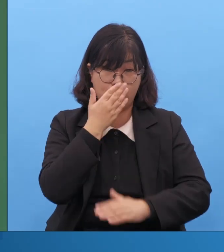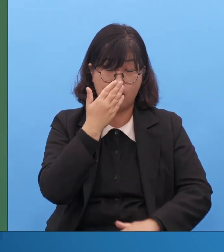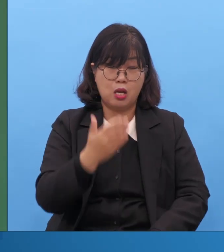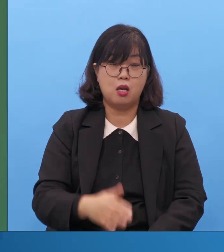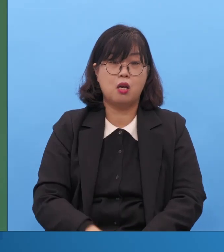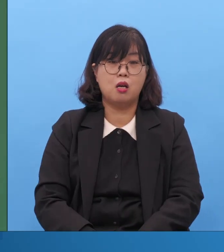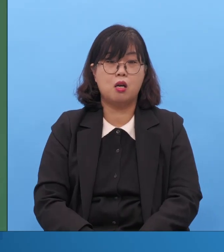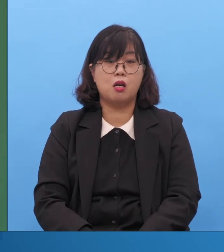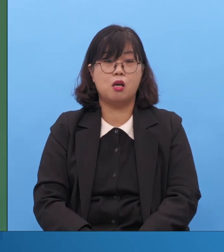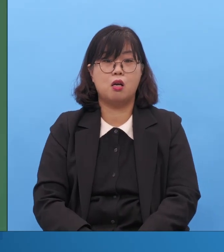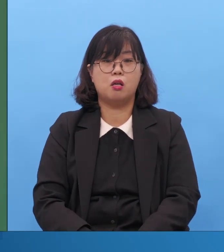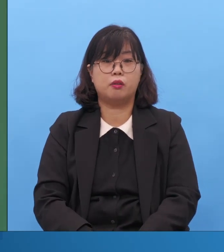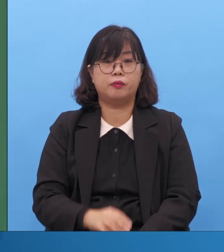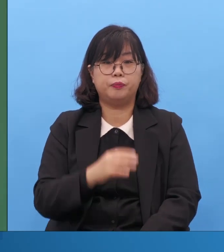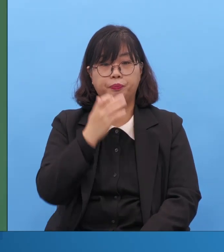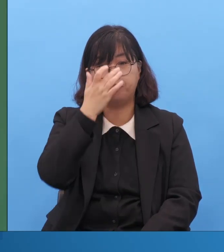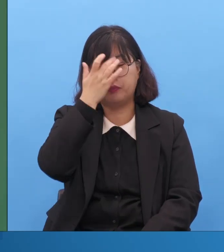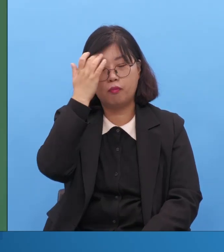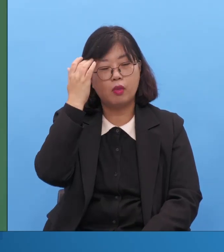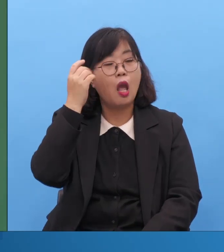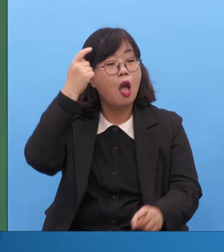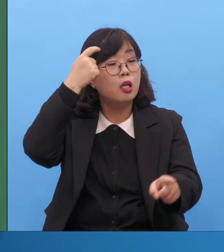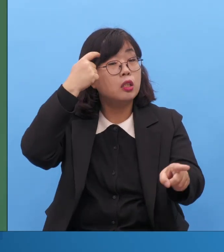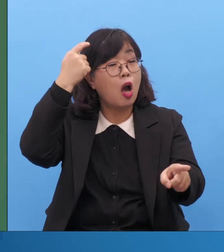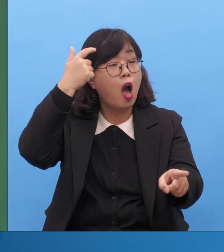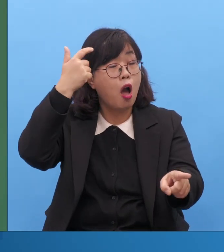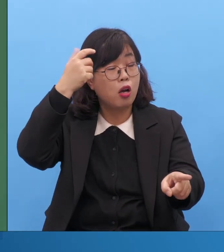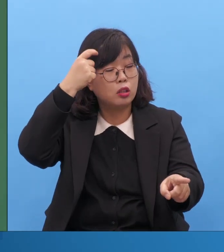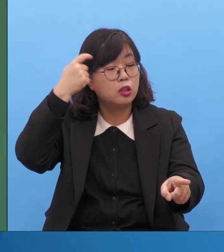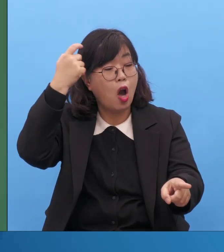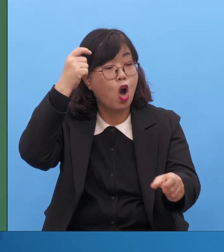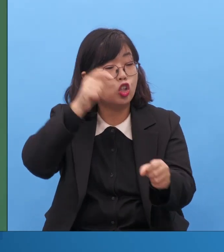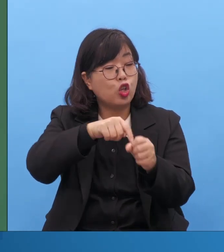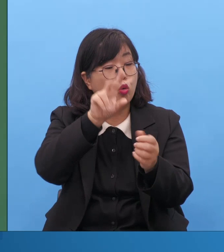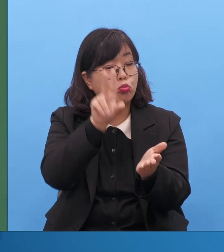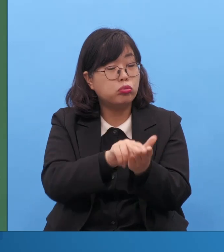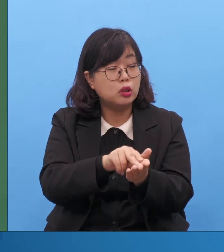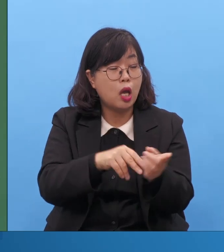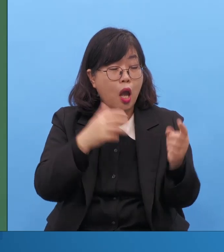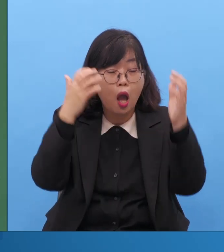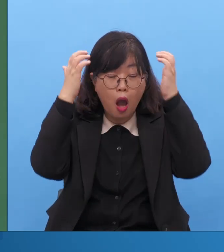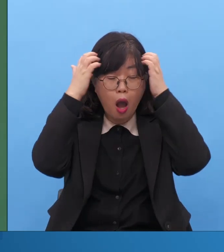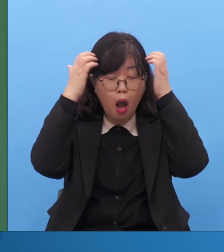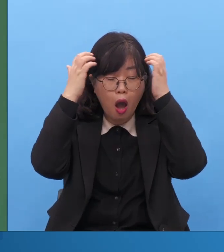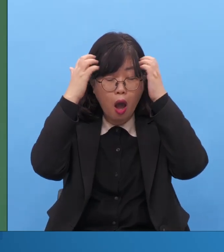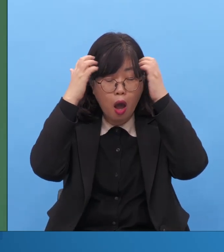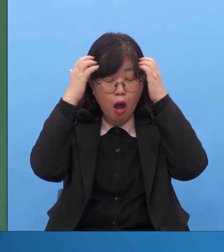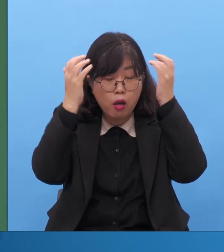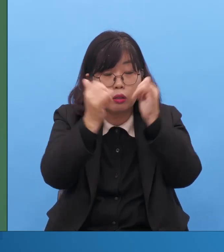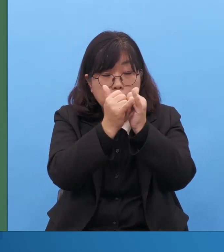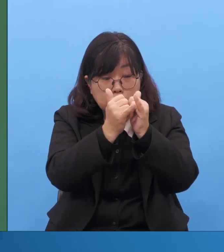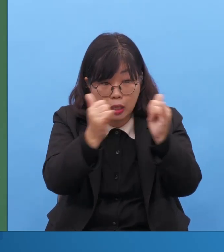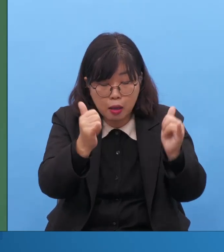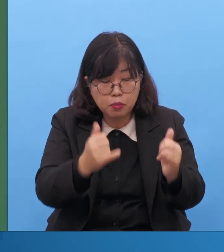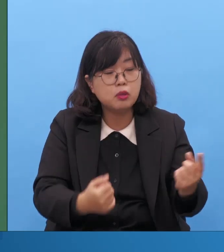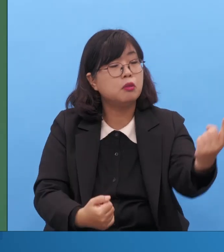영증 문제 있는 사람들도 고칠 수 있는데 왜 뭐 고치냐면 얘기 들어보면 자기는 영증 문제 없어 다른 사람 다 있는 거야